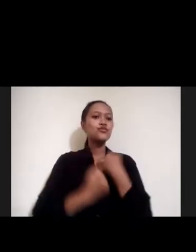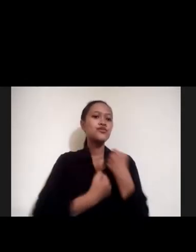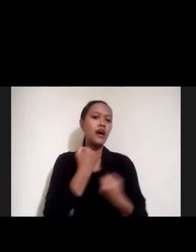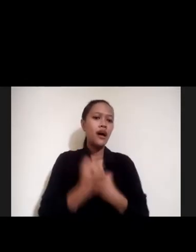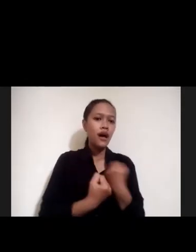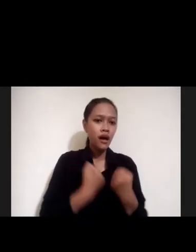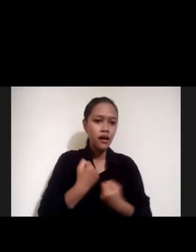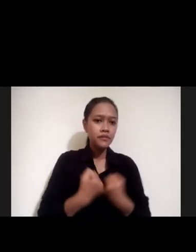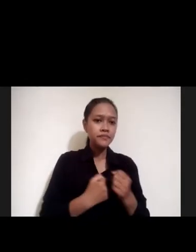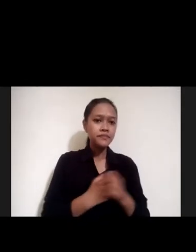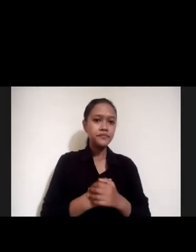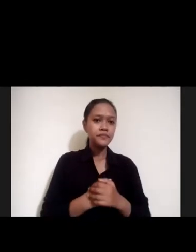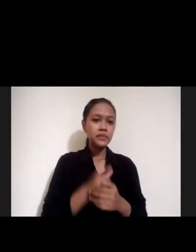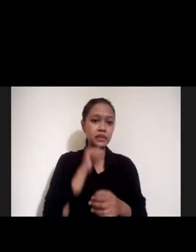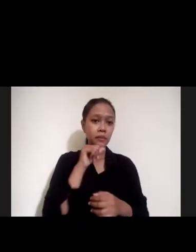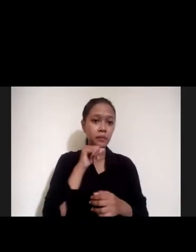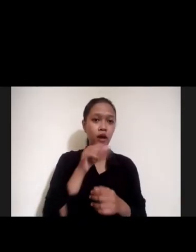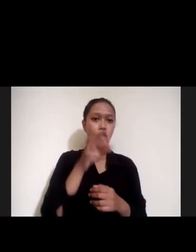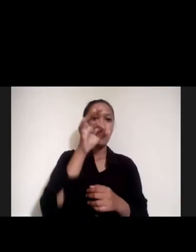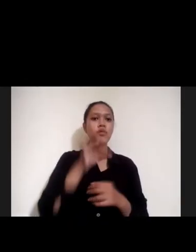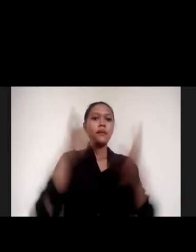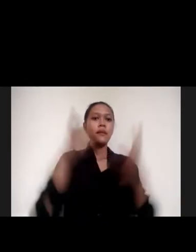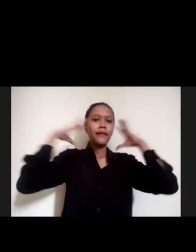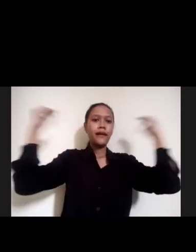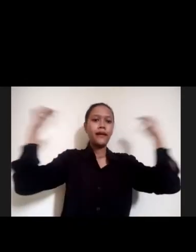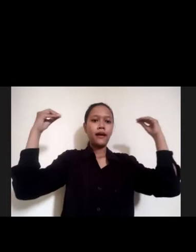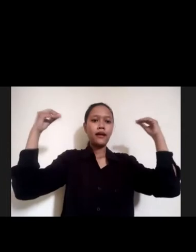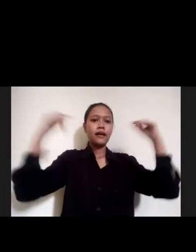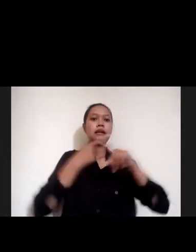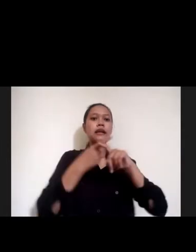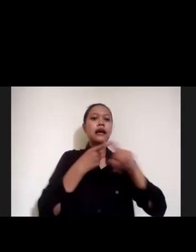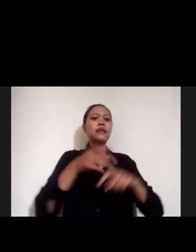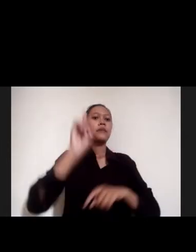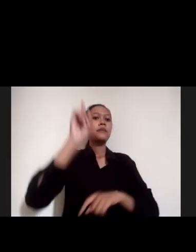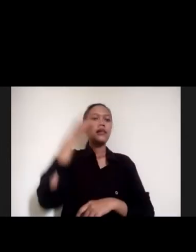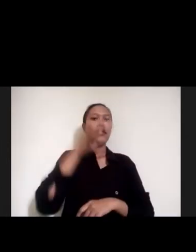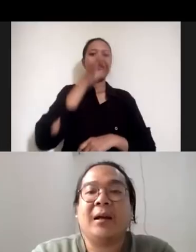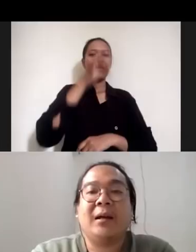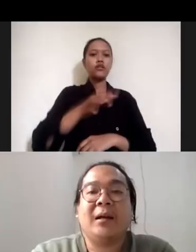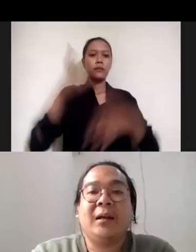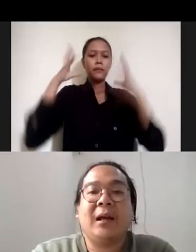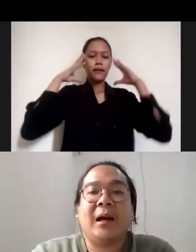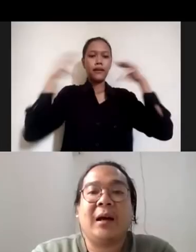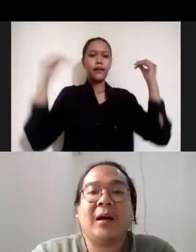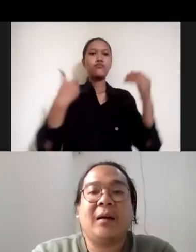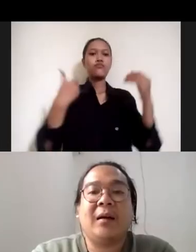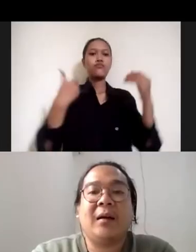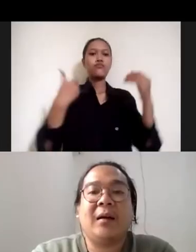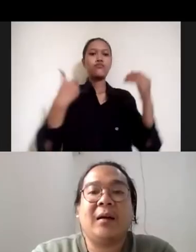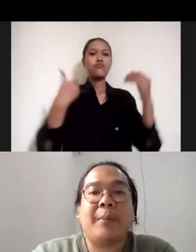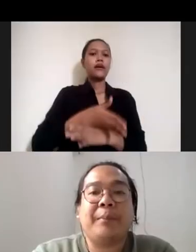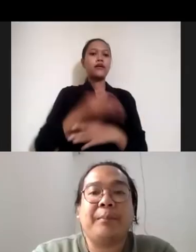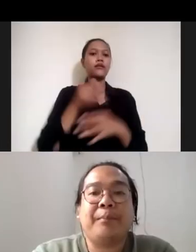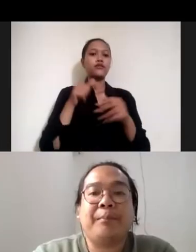Ini dari kota Padang, yang pemerintah kota Padang yang punya proyeknya. Yang